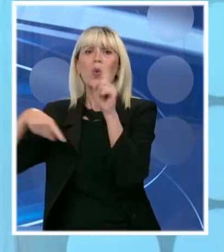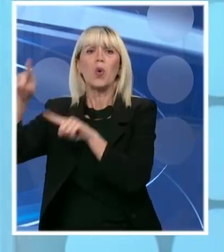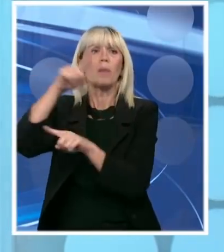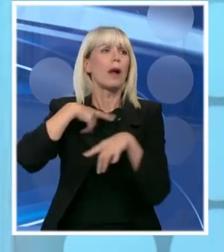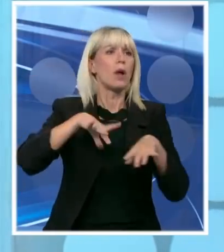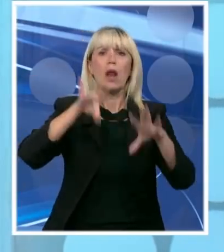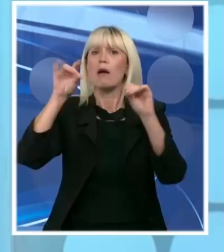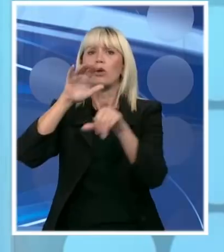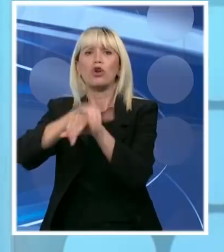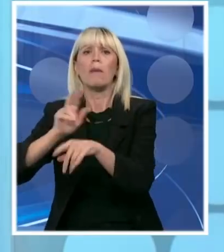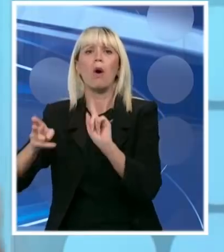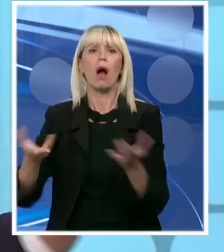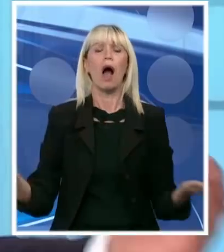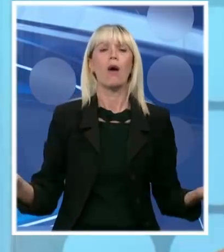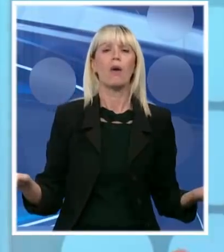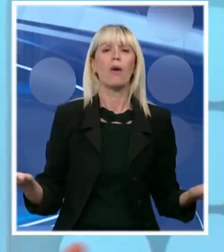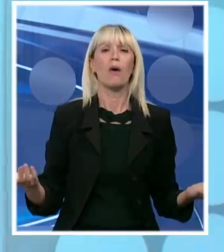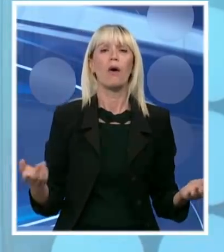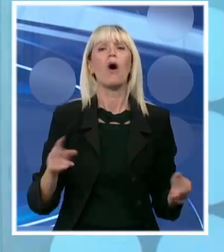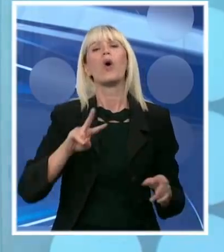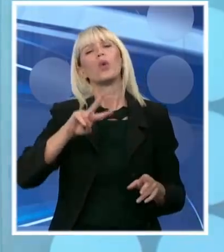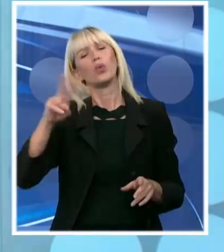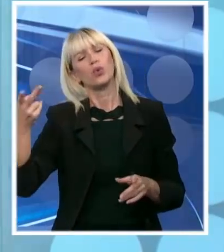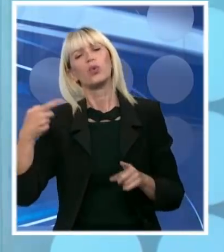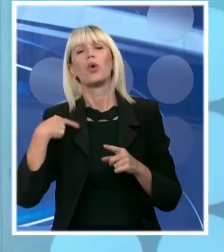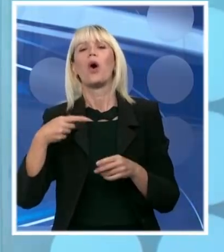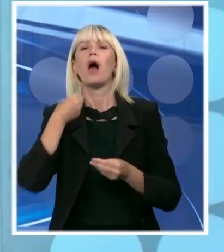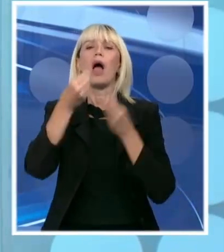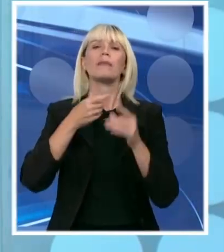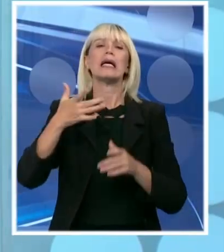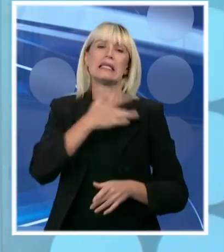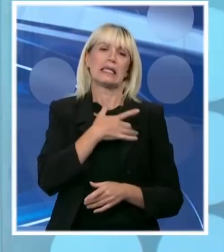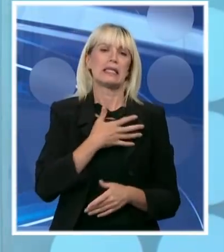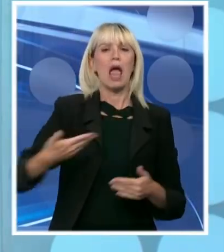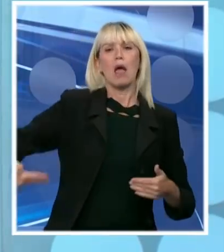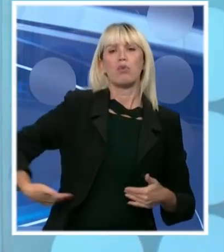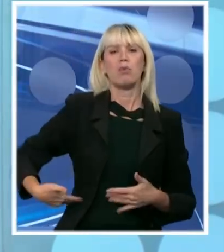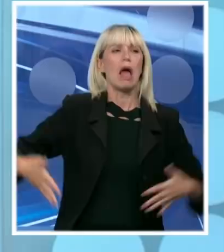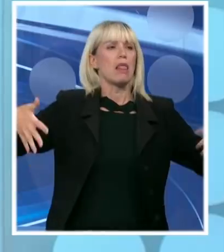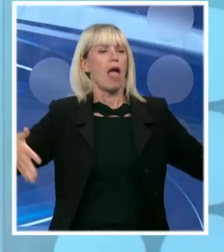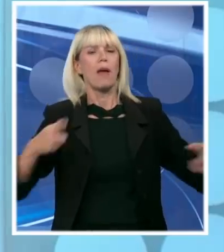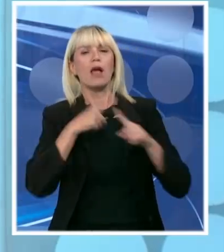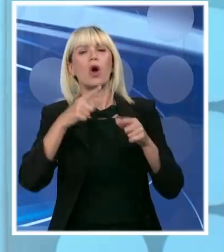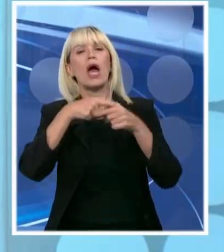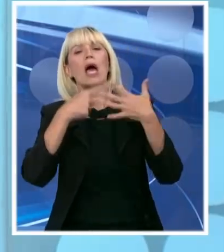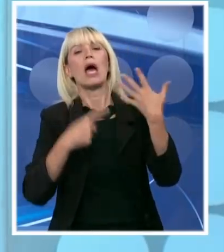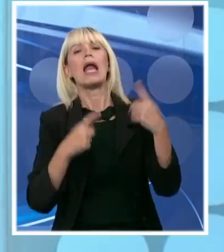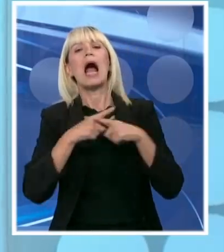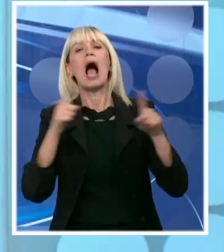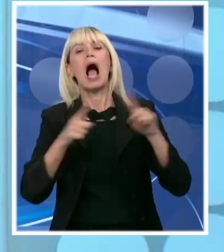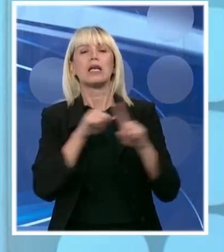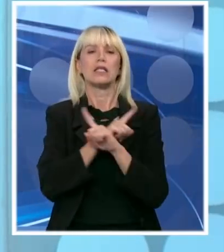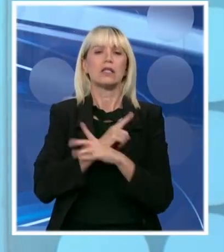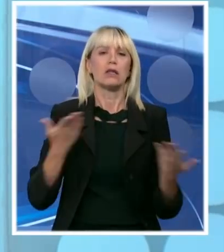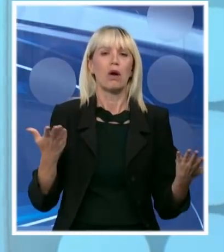što bi smo mi rekli da su umrli od srca, da su umrli od bubrega, da su umrli od gojaznosti, i su umrli od ne znam čega, svejedno oni bi suštinski